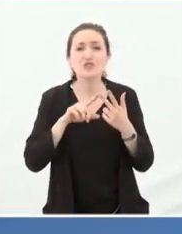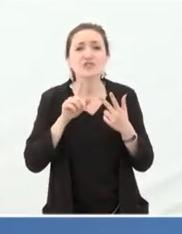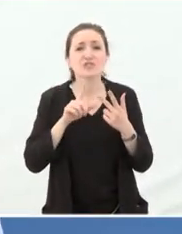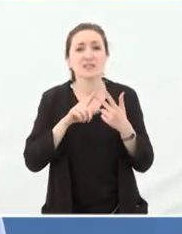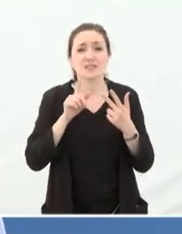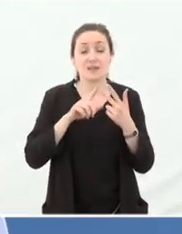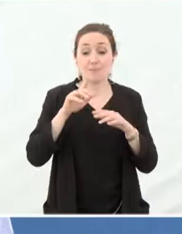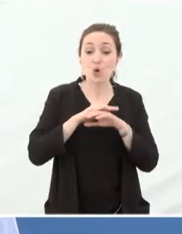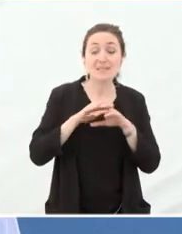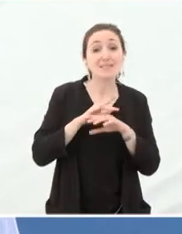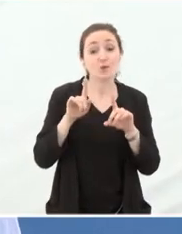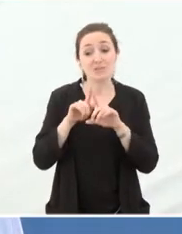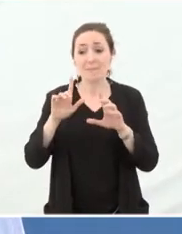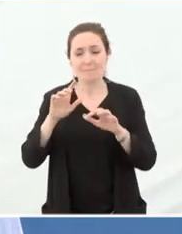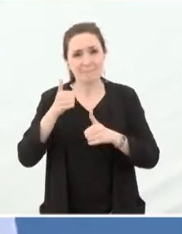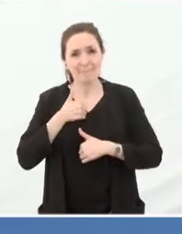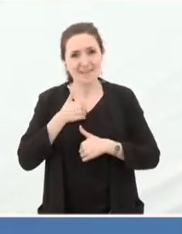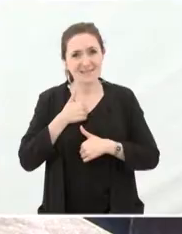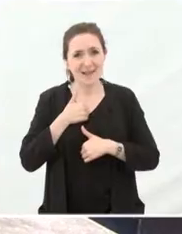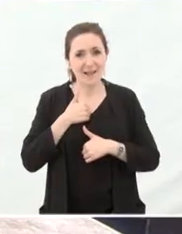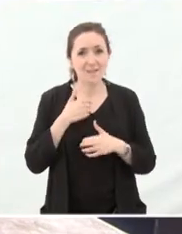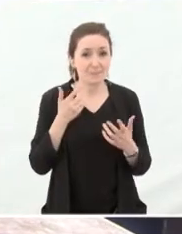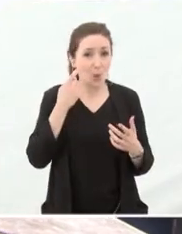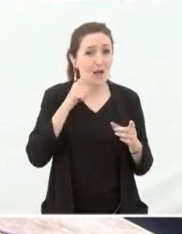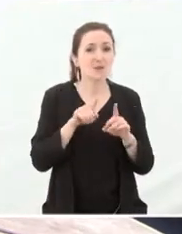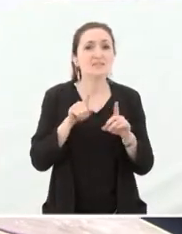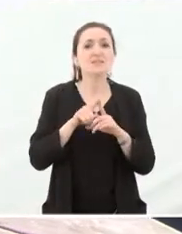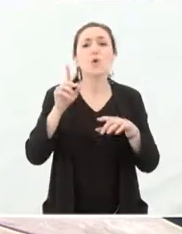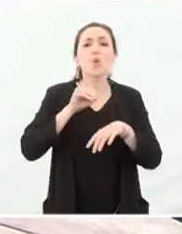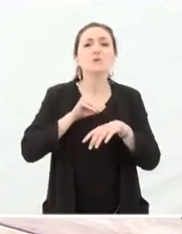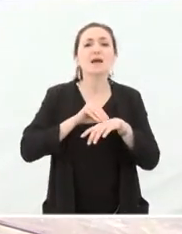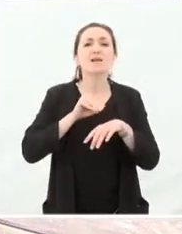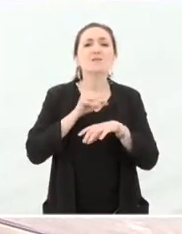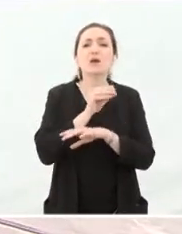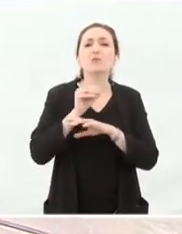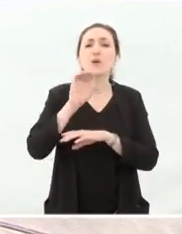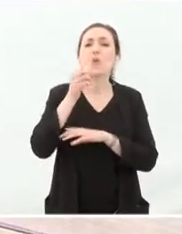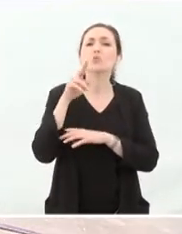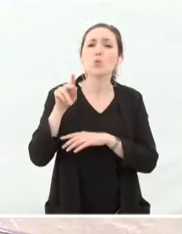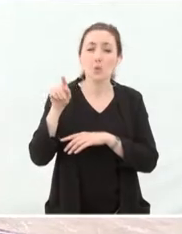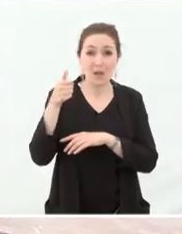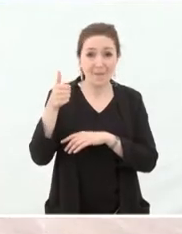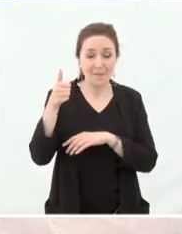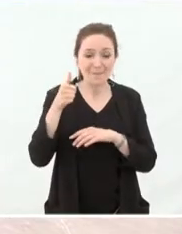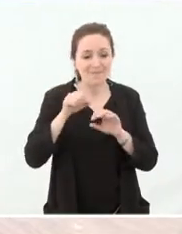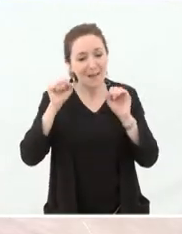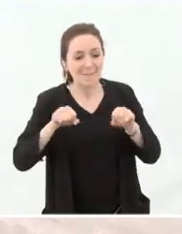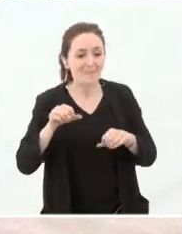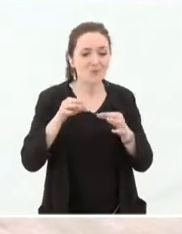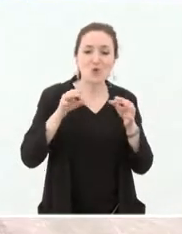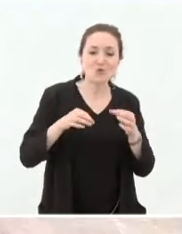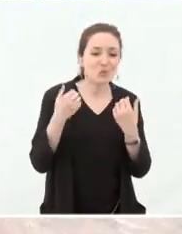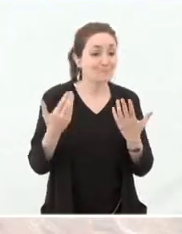militaires et sécuritaires, on voit aujourd'hui que le Conseil de sécurité, par exemple, n'est plus capable aujourd'hui de pouvoir trouver des solutions.